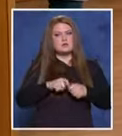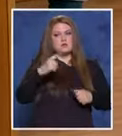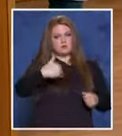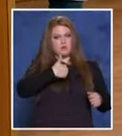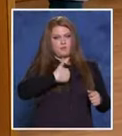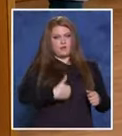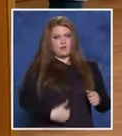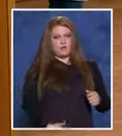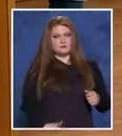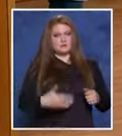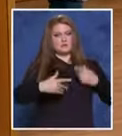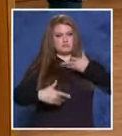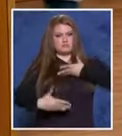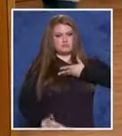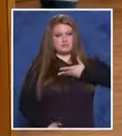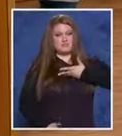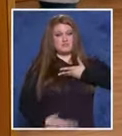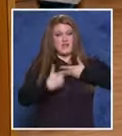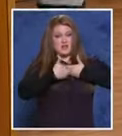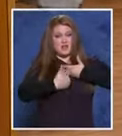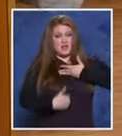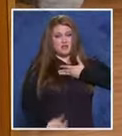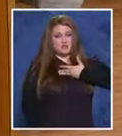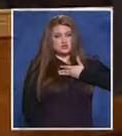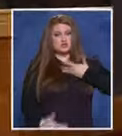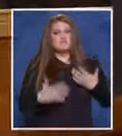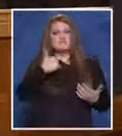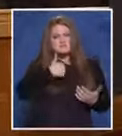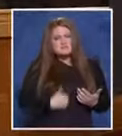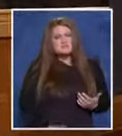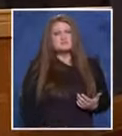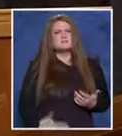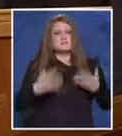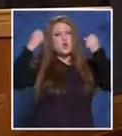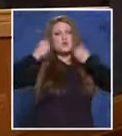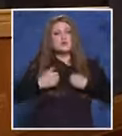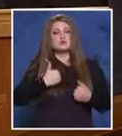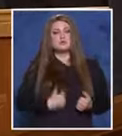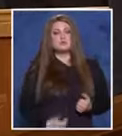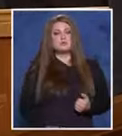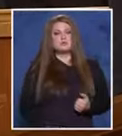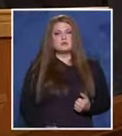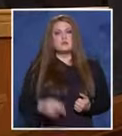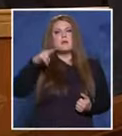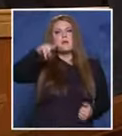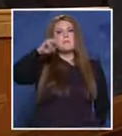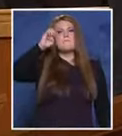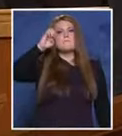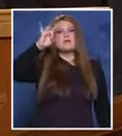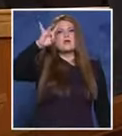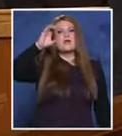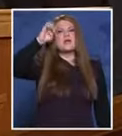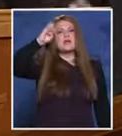тук, от тук, операция. Рязали са те отгоре до долу операция? Трябва седмица. Бърнато. Пиритонит. Пален